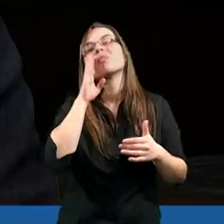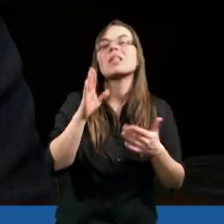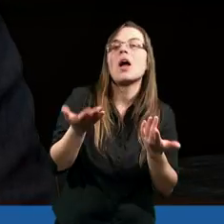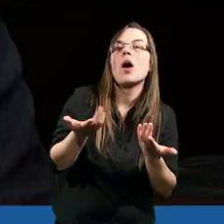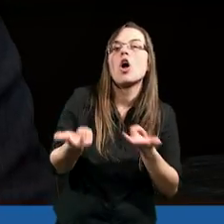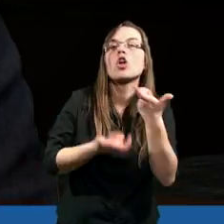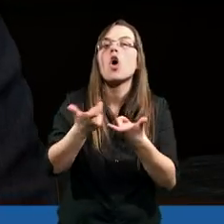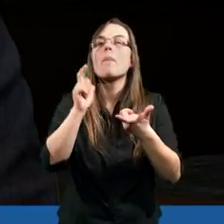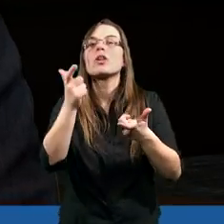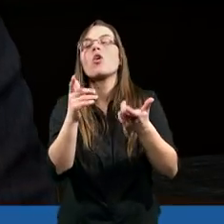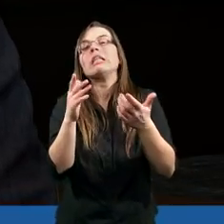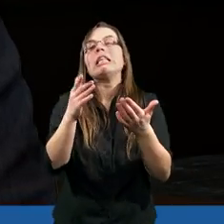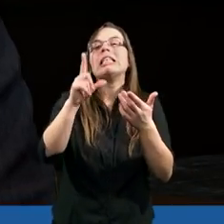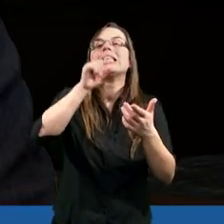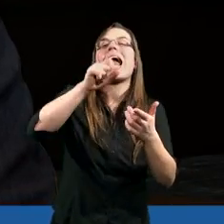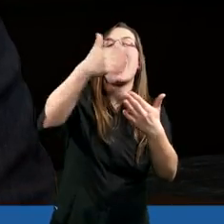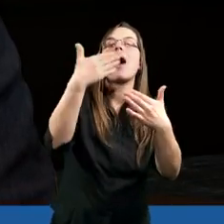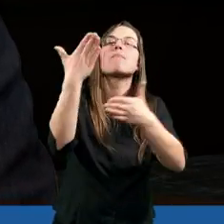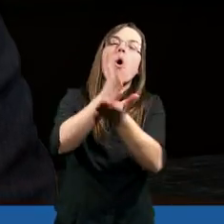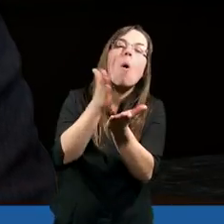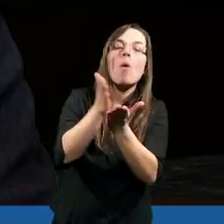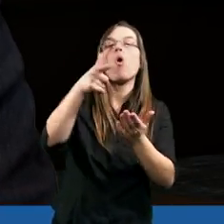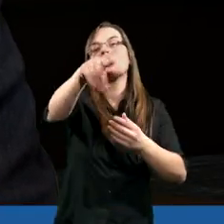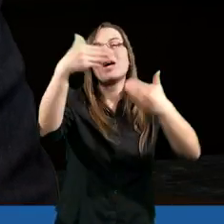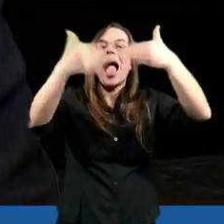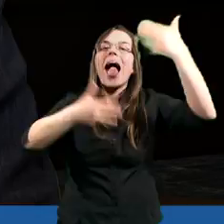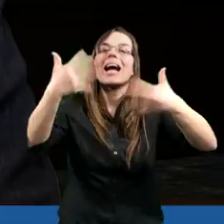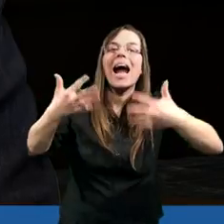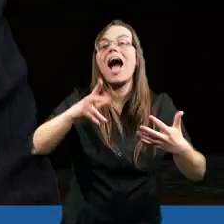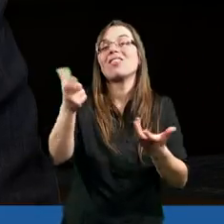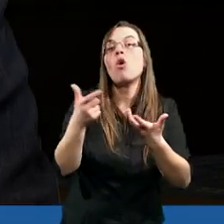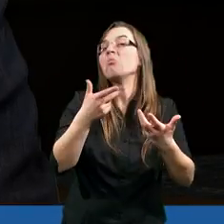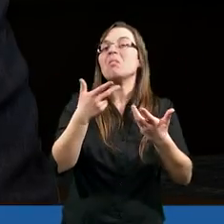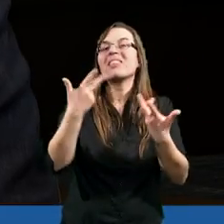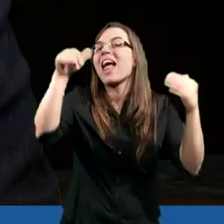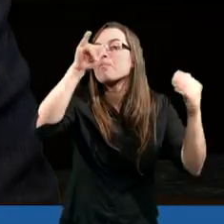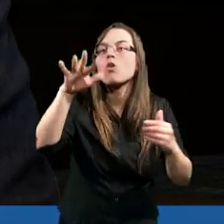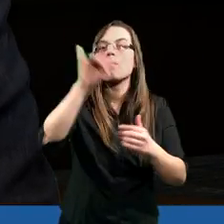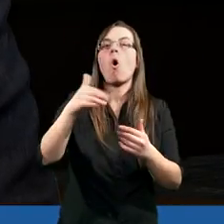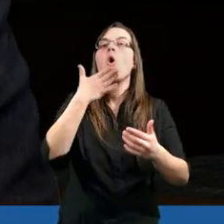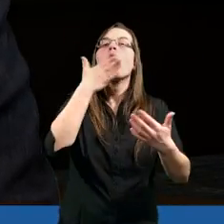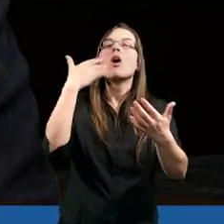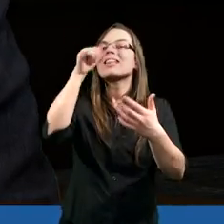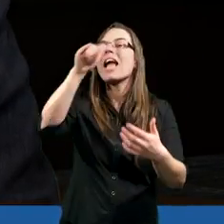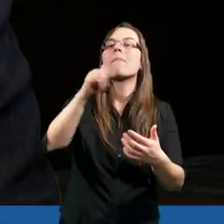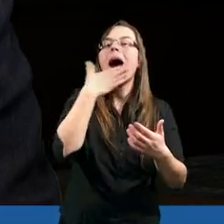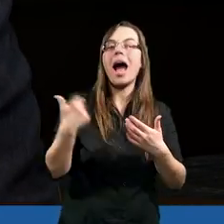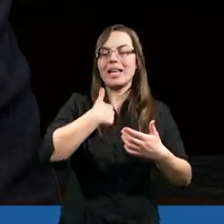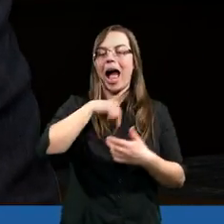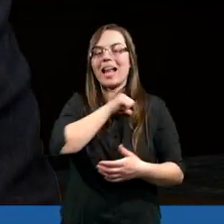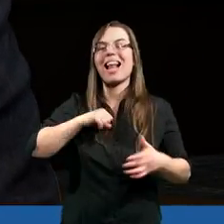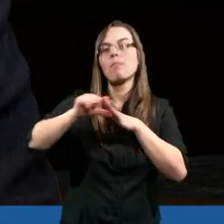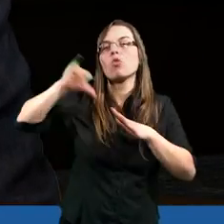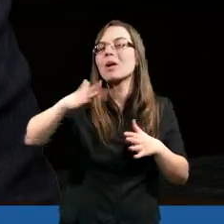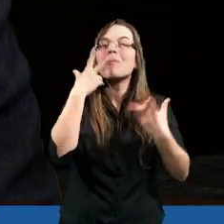zademonstrować sobie przed ekranem, bo te uczynki muszą się spotkać z odbiorem, z odbiorcą